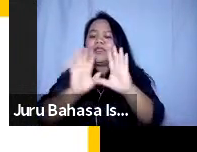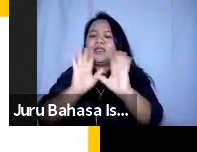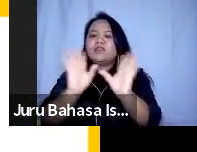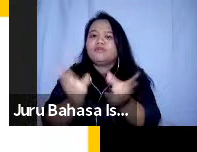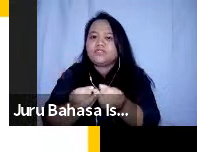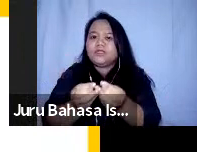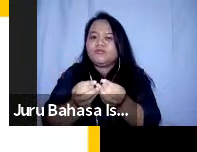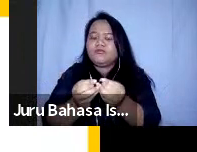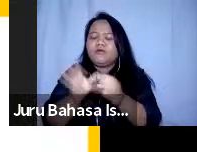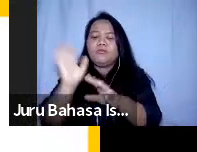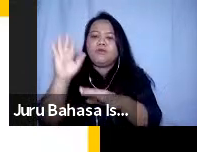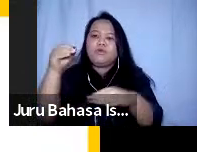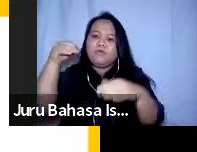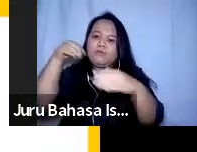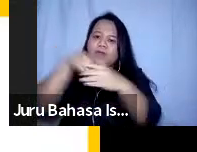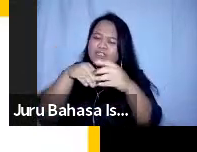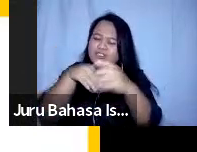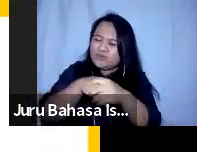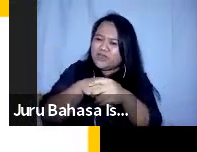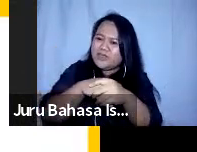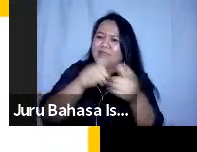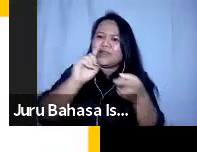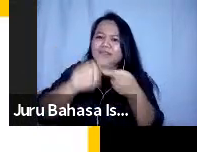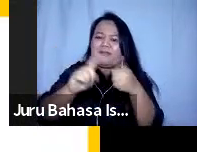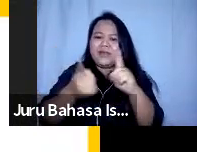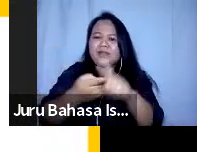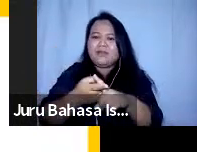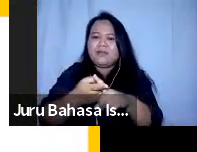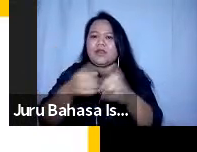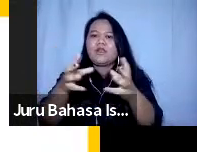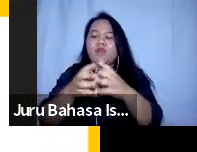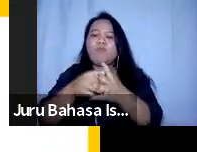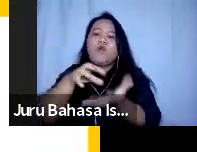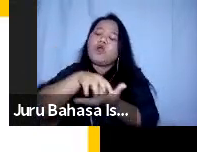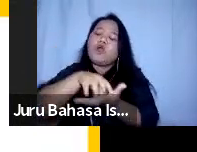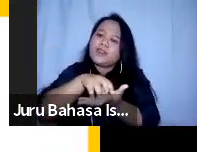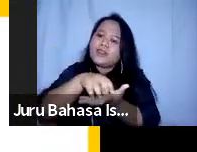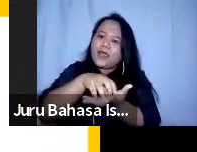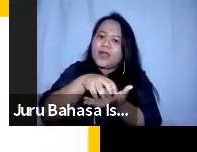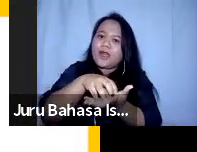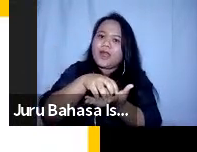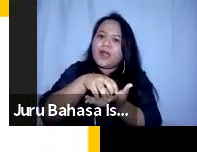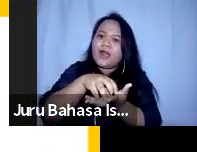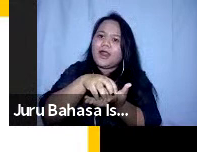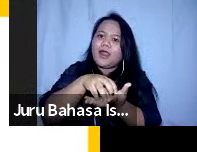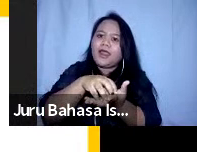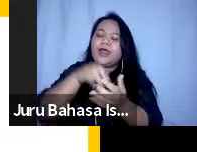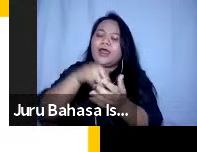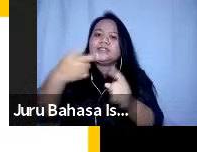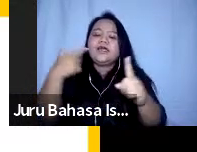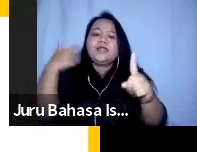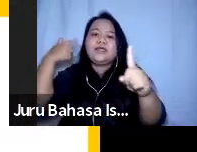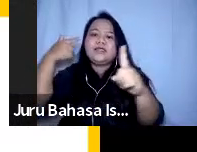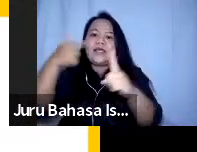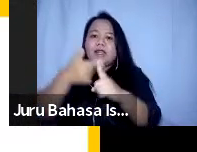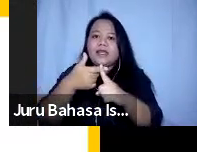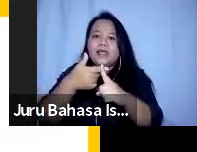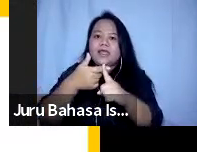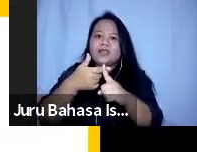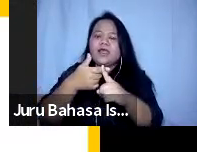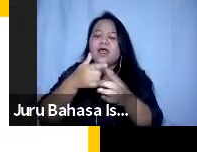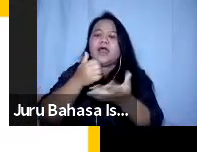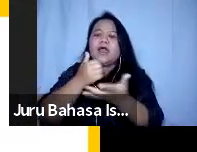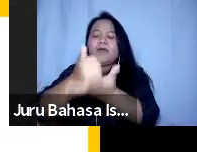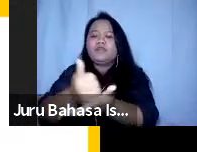melibatkan teman-teman atau perwakilan dari kelompok rentan yang menjadi target dari bantuan atau